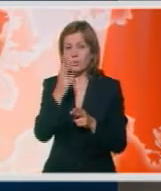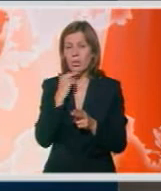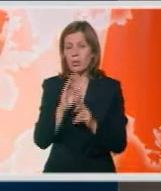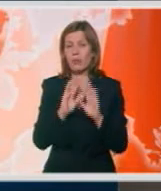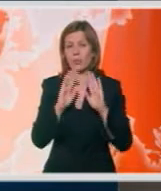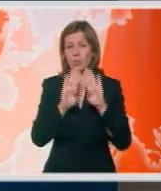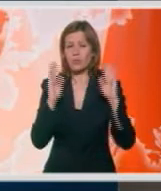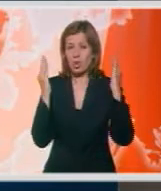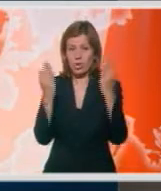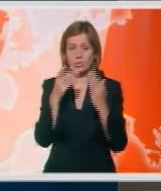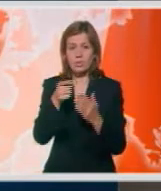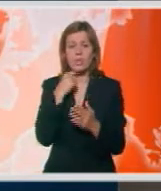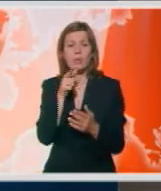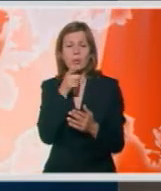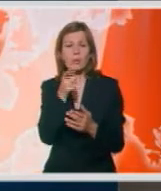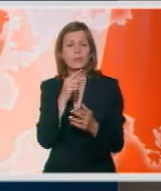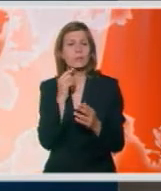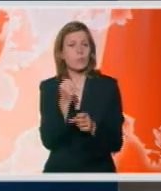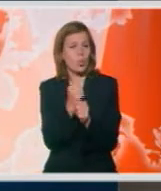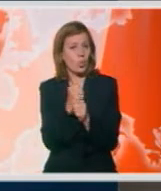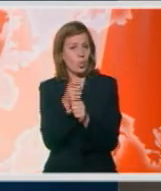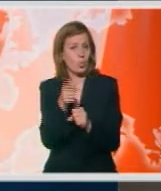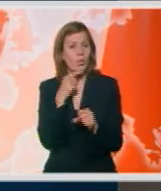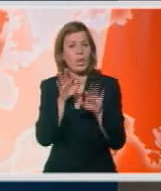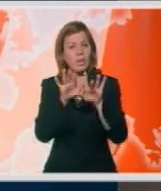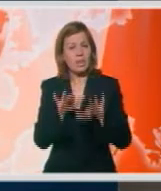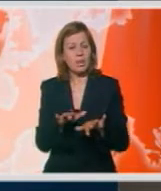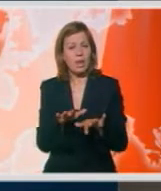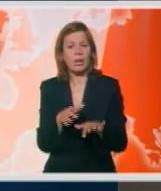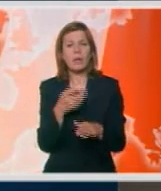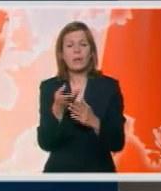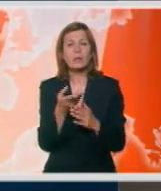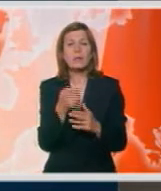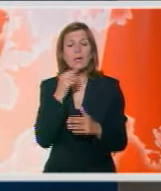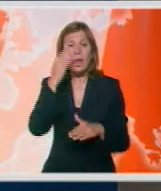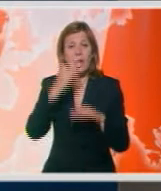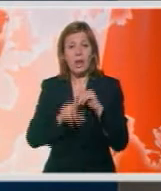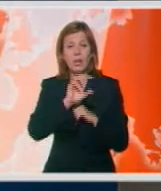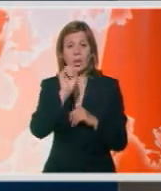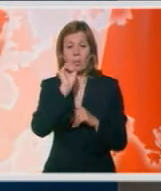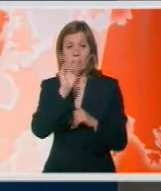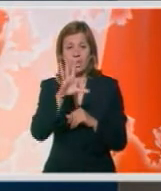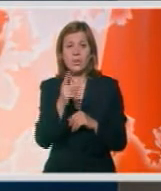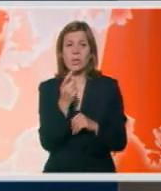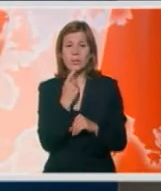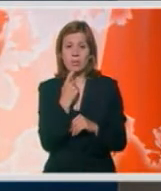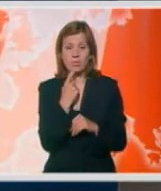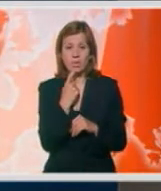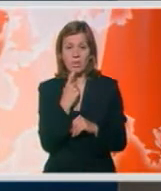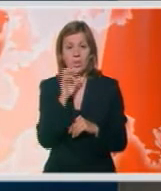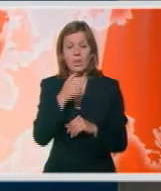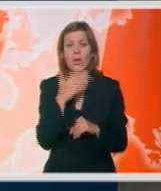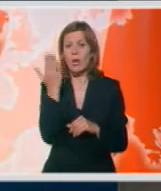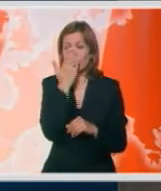namenjen za računarski kabinet, odnosno za digitalnu učionicu. Rok je do 15. septembra, tako da smo